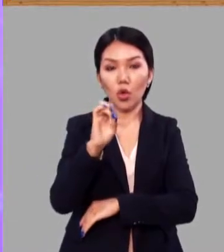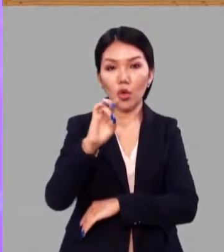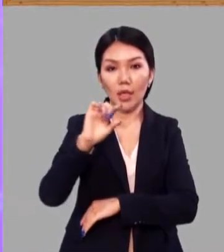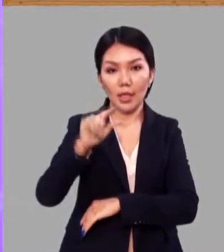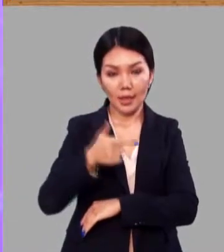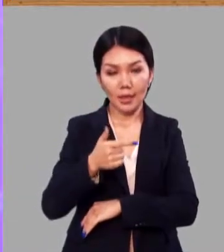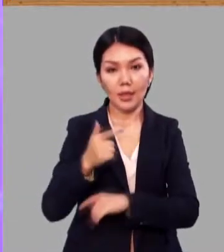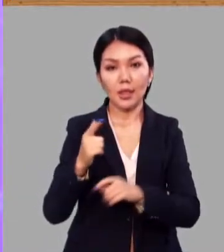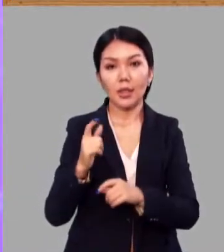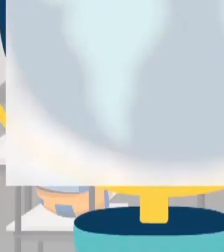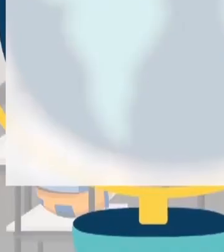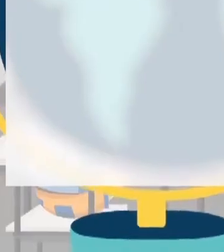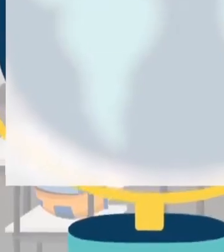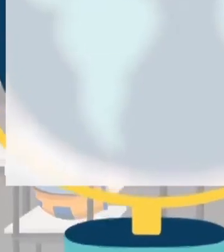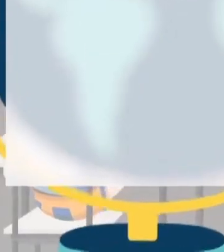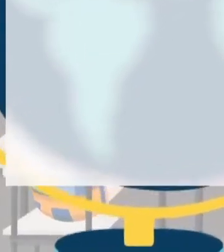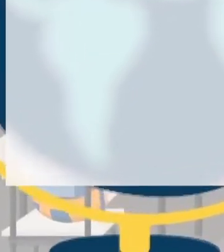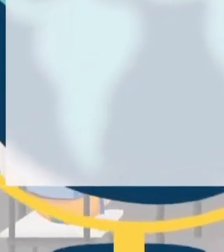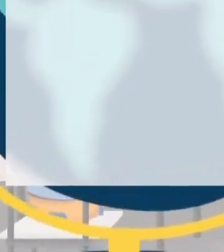слова.